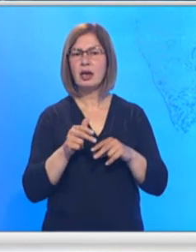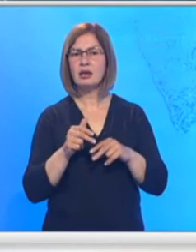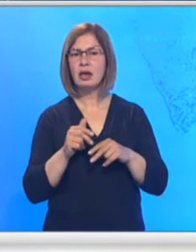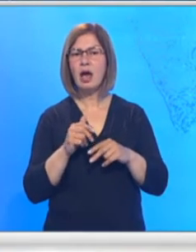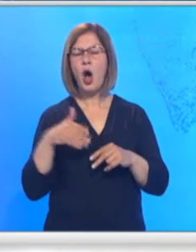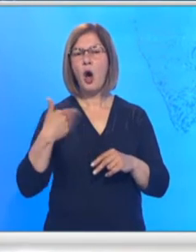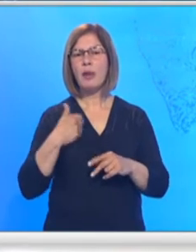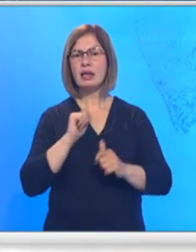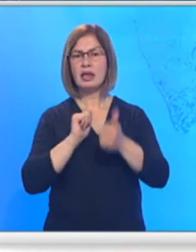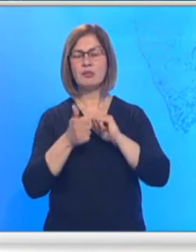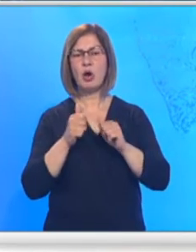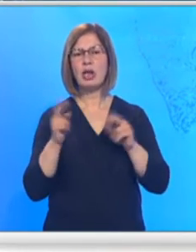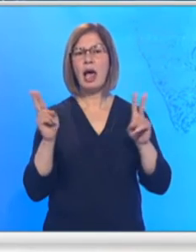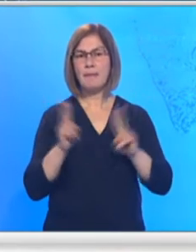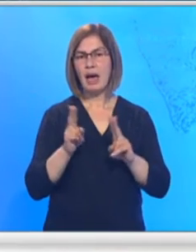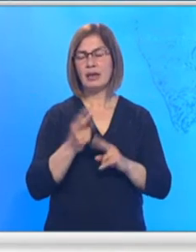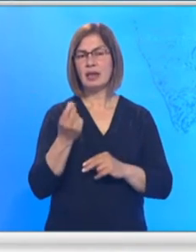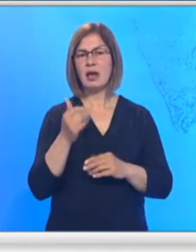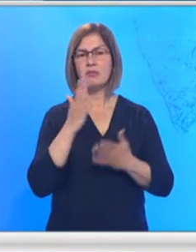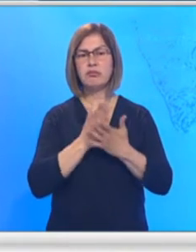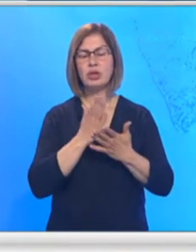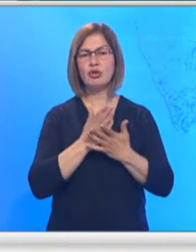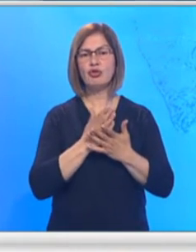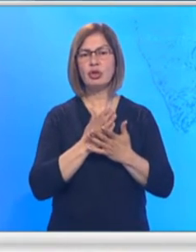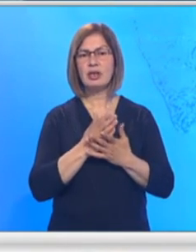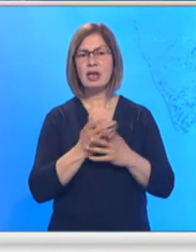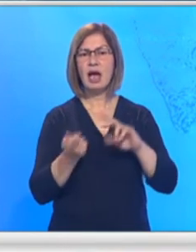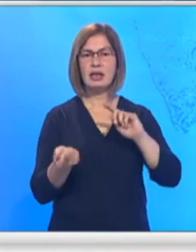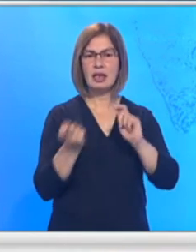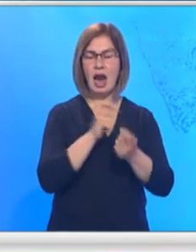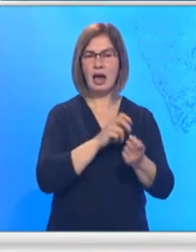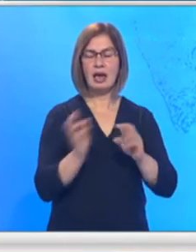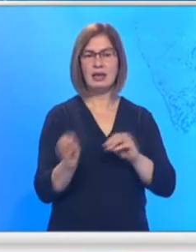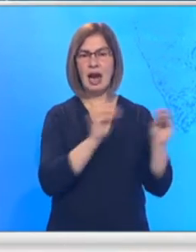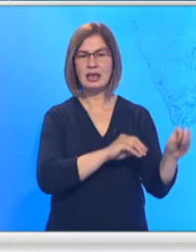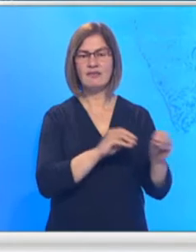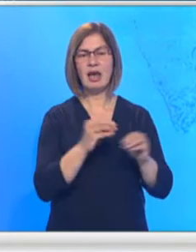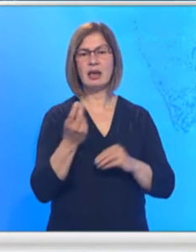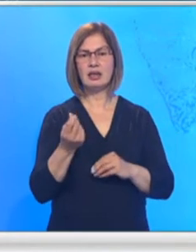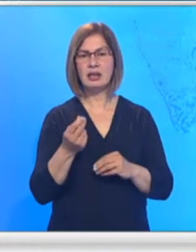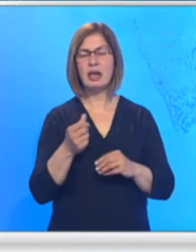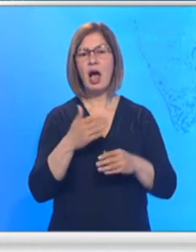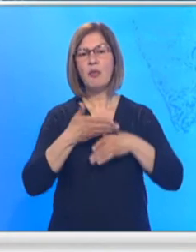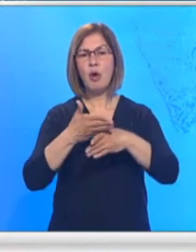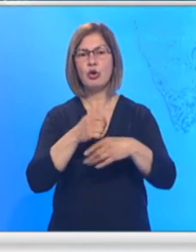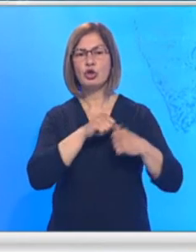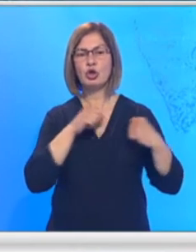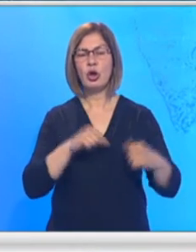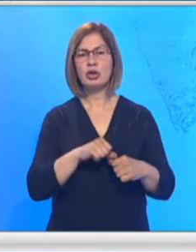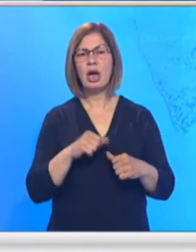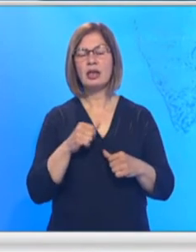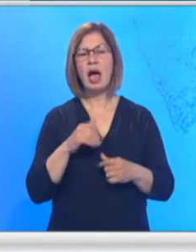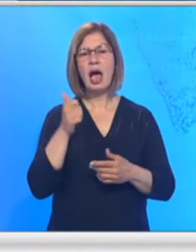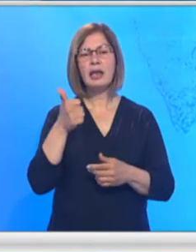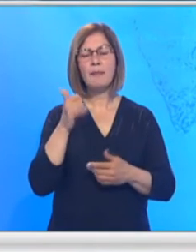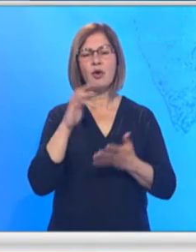sporta. Inače, manje sredstva bit će i za transferna sredstva, za pomoć i donacije, a odnoseći će se pre svega na umanjenje transfernih